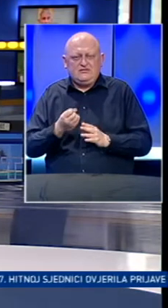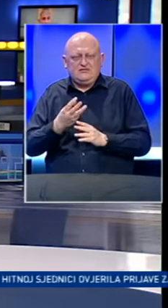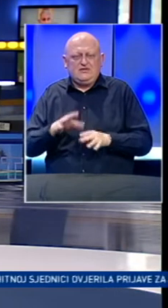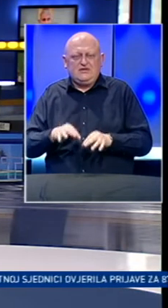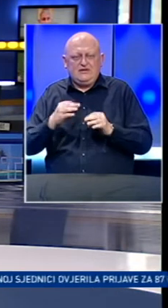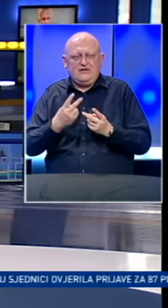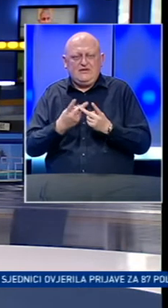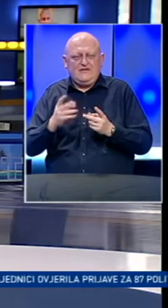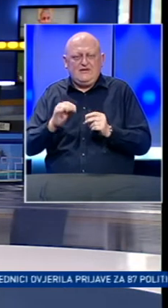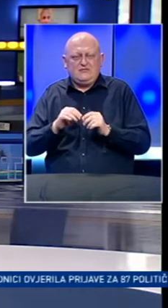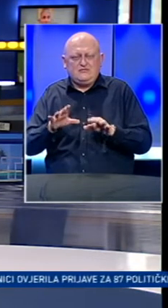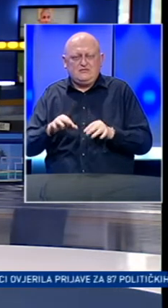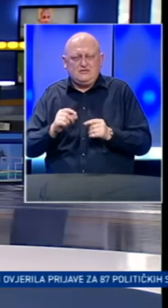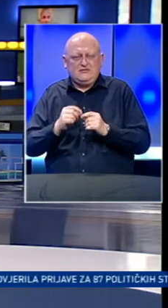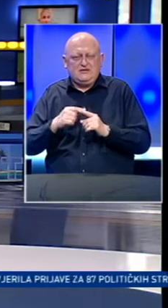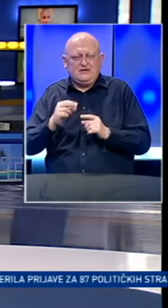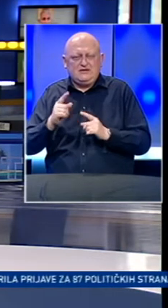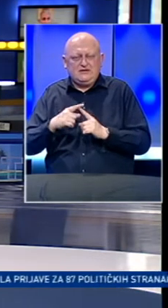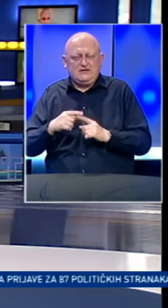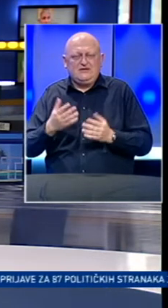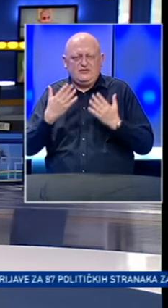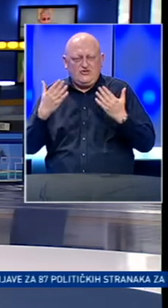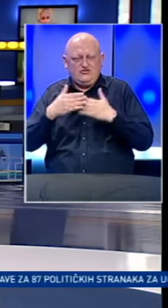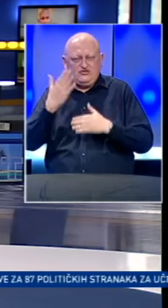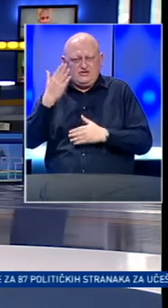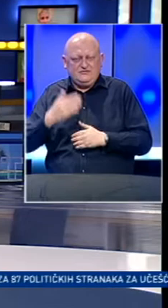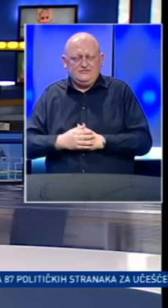pronađite i na portalu bhrt.ba. Do vidjenja.